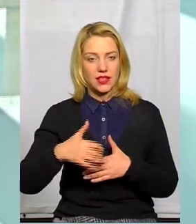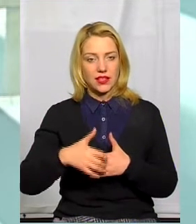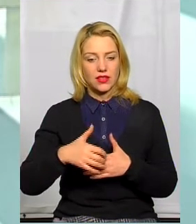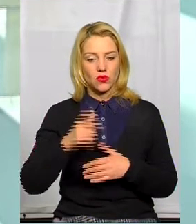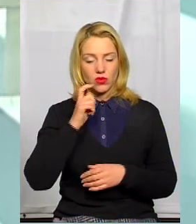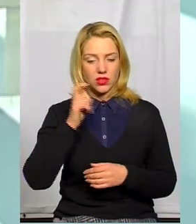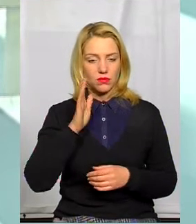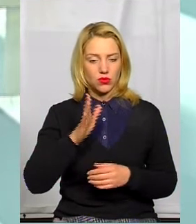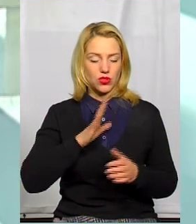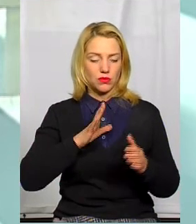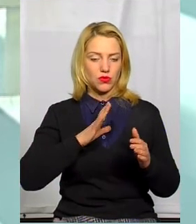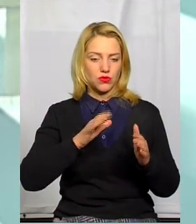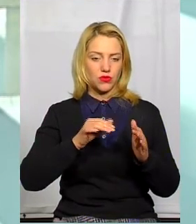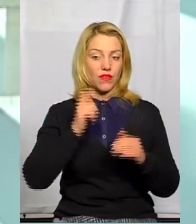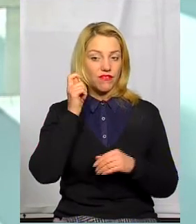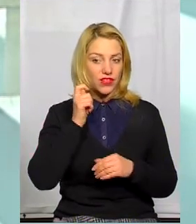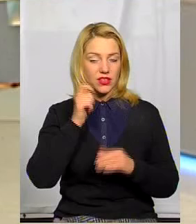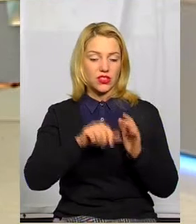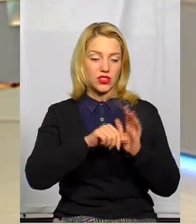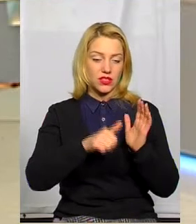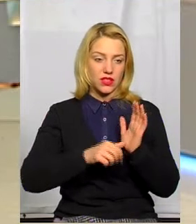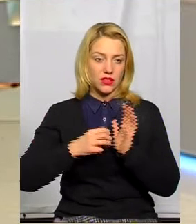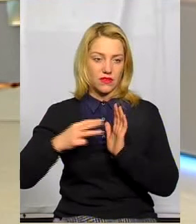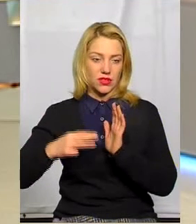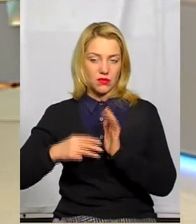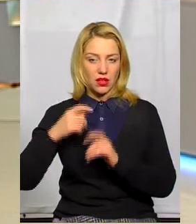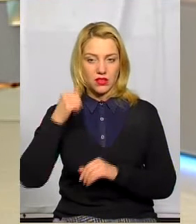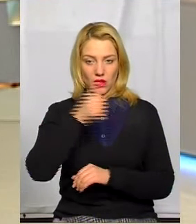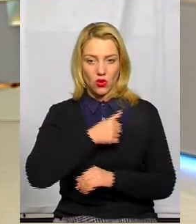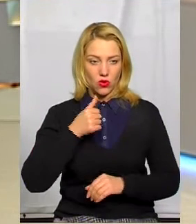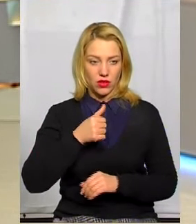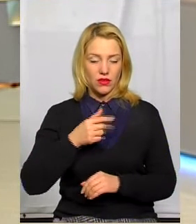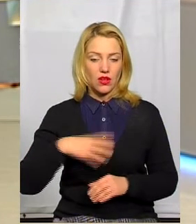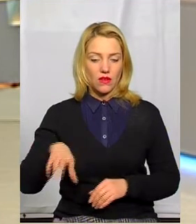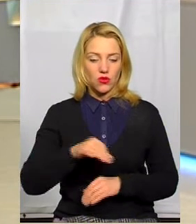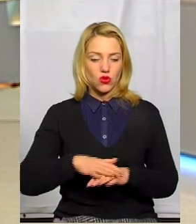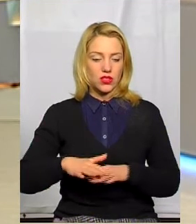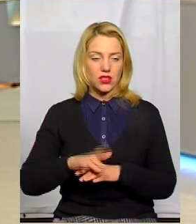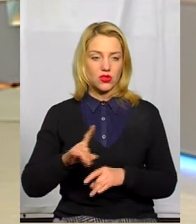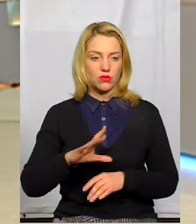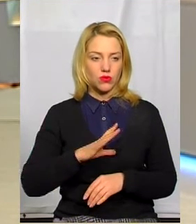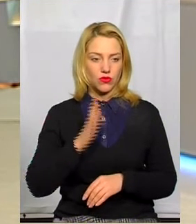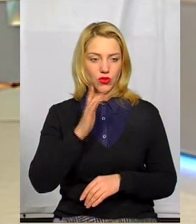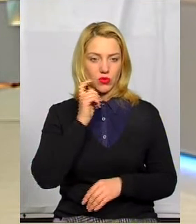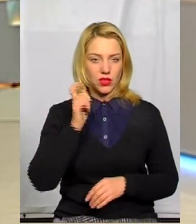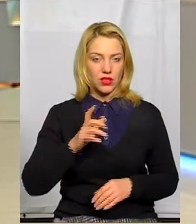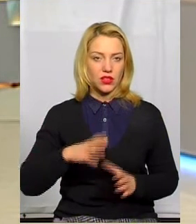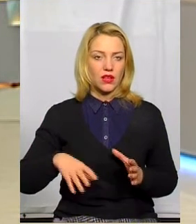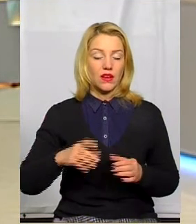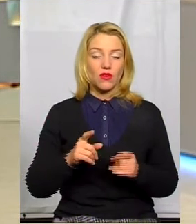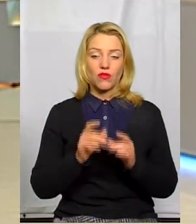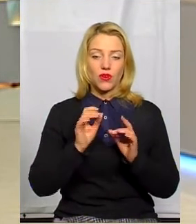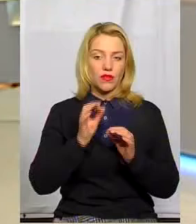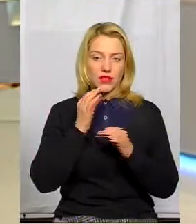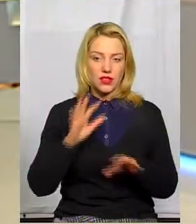був 16-18 років. От, всього населення, яке було в Україні. І так. Тому ми можемо сказати, що у всякому